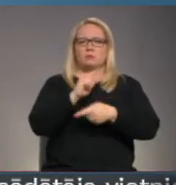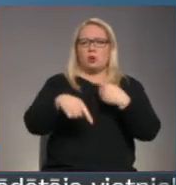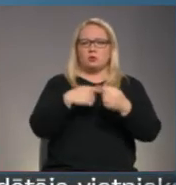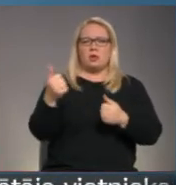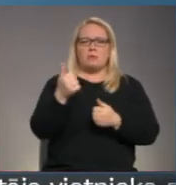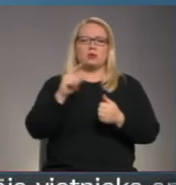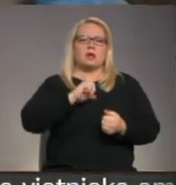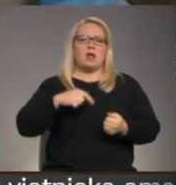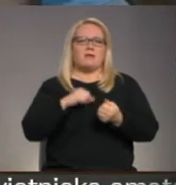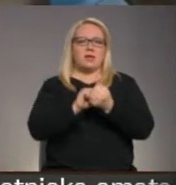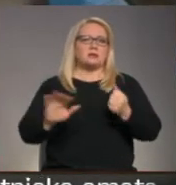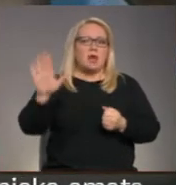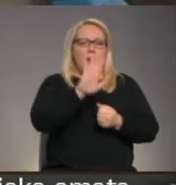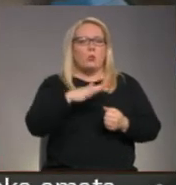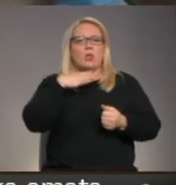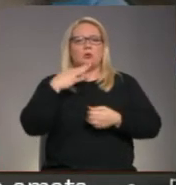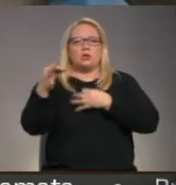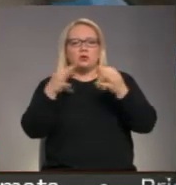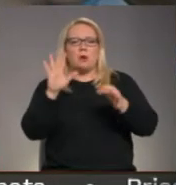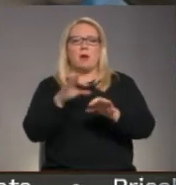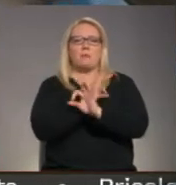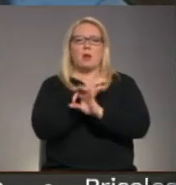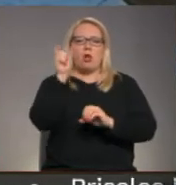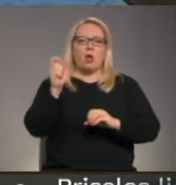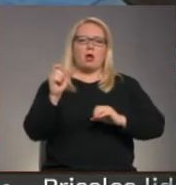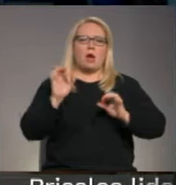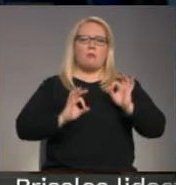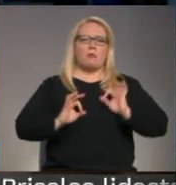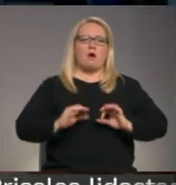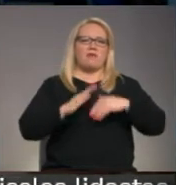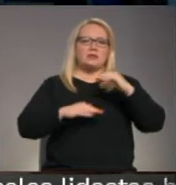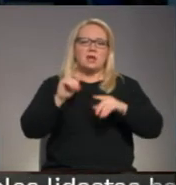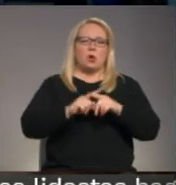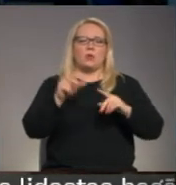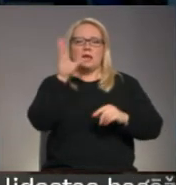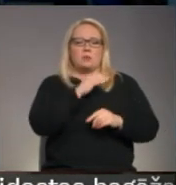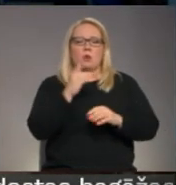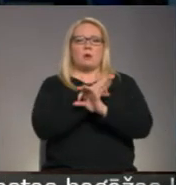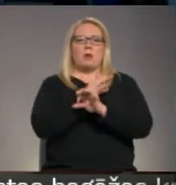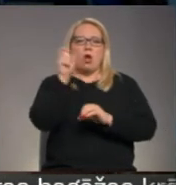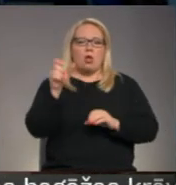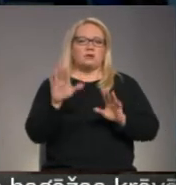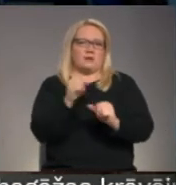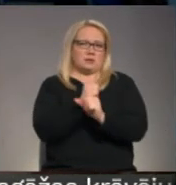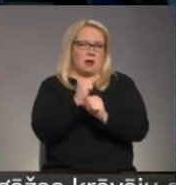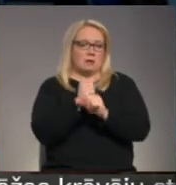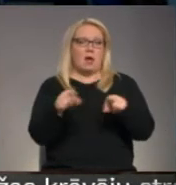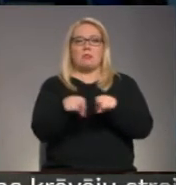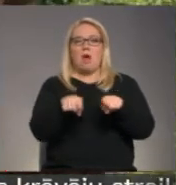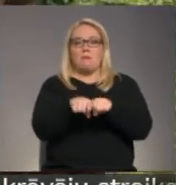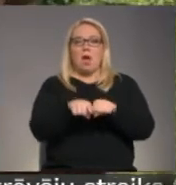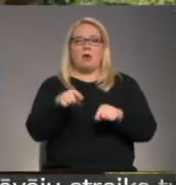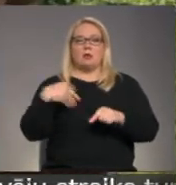Latvijas dabu, kā arī daudz diskutēs par biologa profesiju un iespējām, kur biologs var strādāt. Tāpat skolēnus